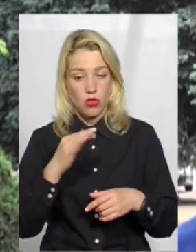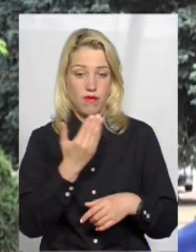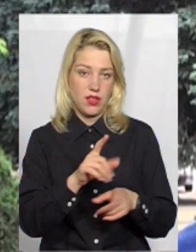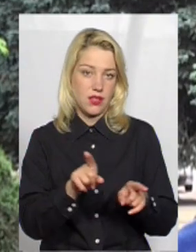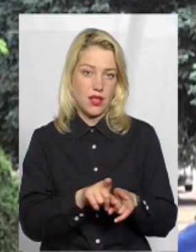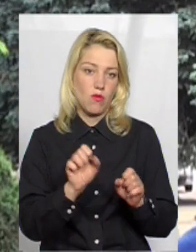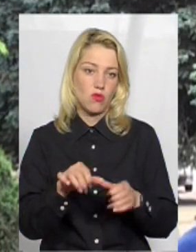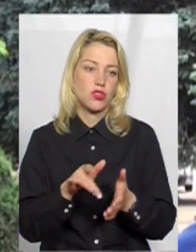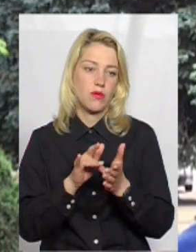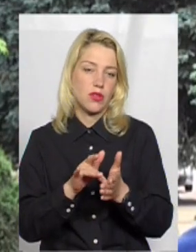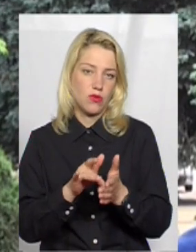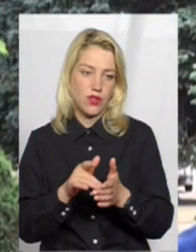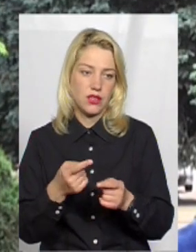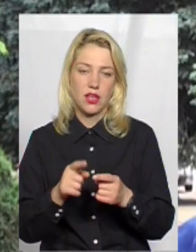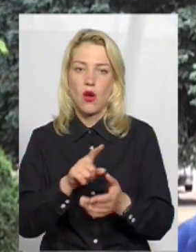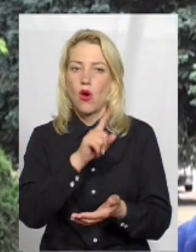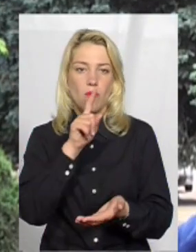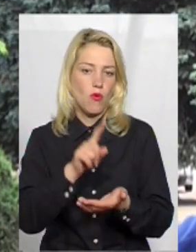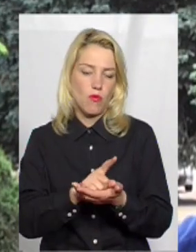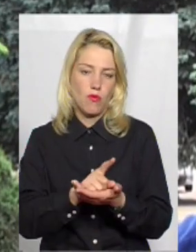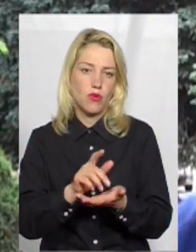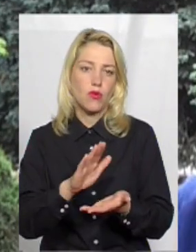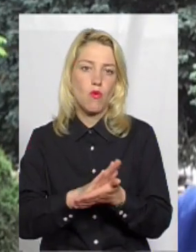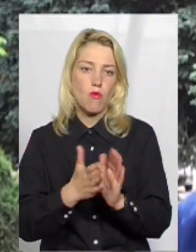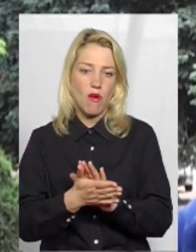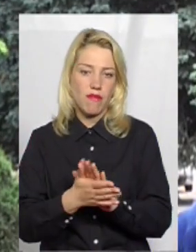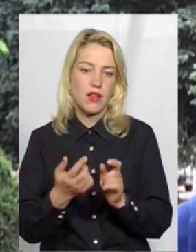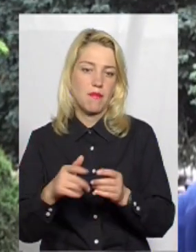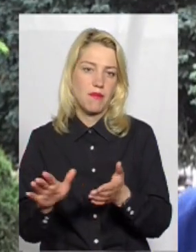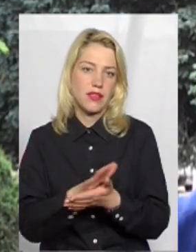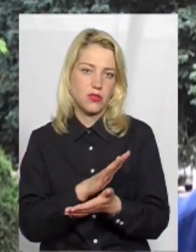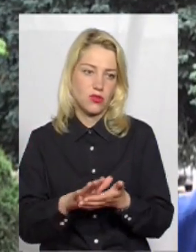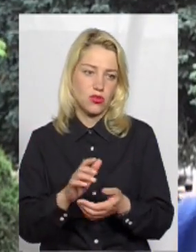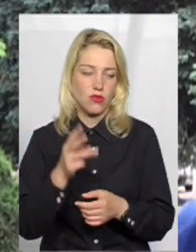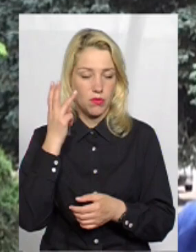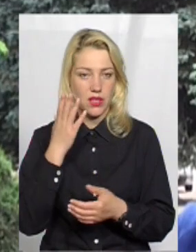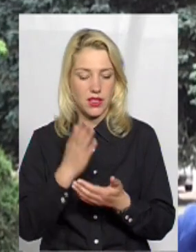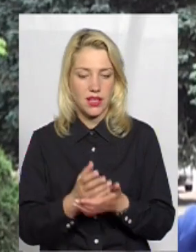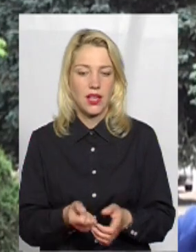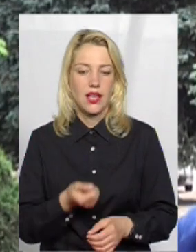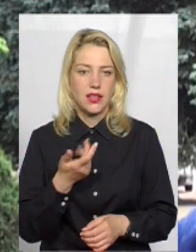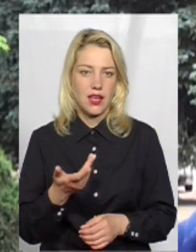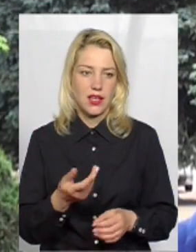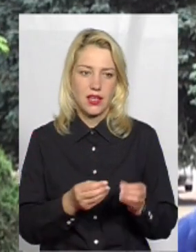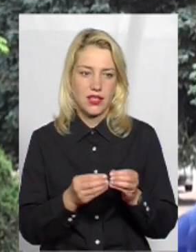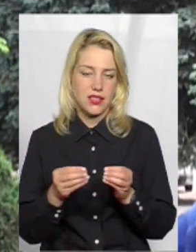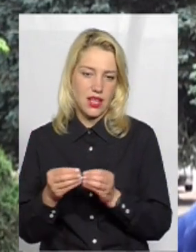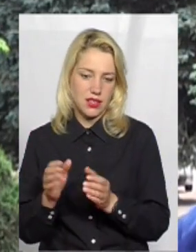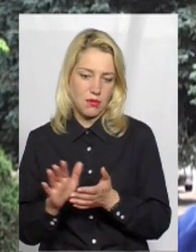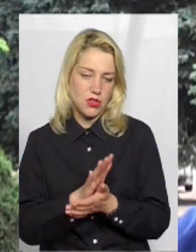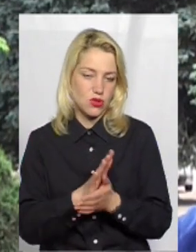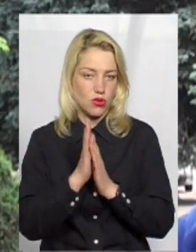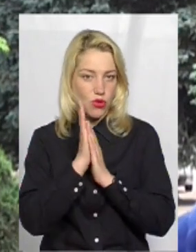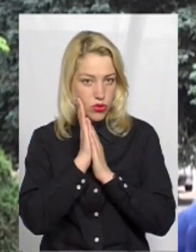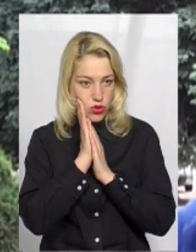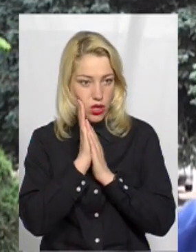мандрувати. Перша умова – обов'язково безкоштовно. Наприклад, на сьогоднішній день в Хмельницькому є декілька десятків таких безкоштовних варіантів ніч-ляга. В